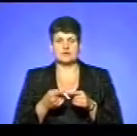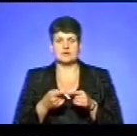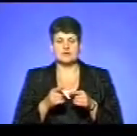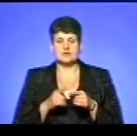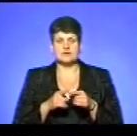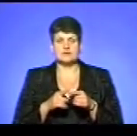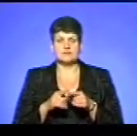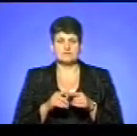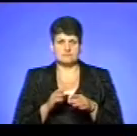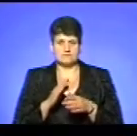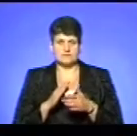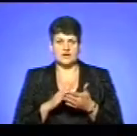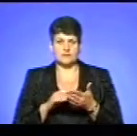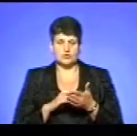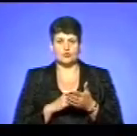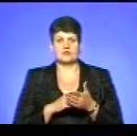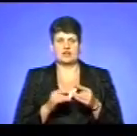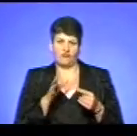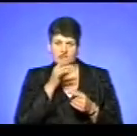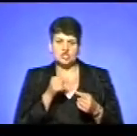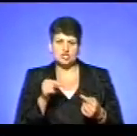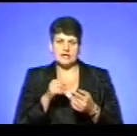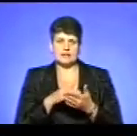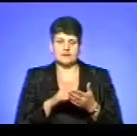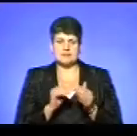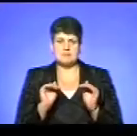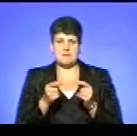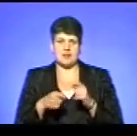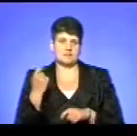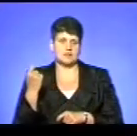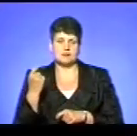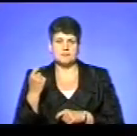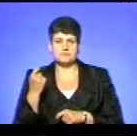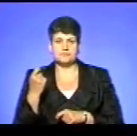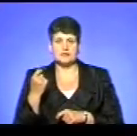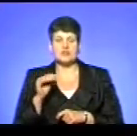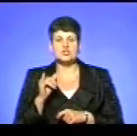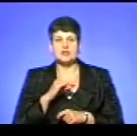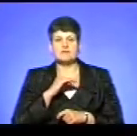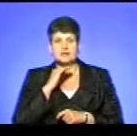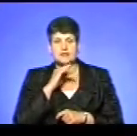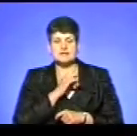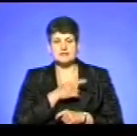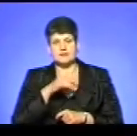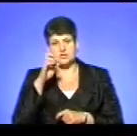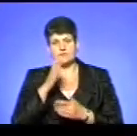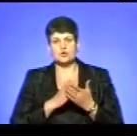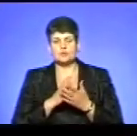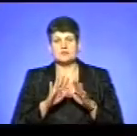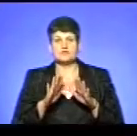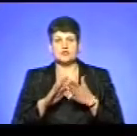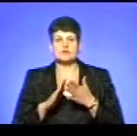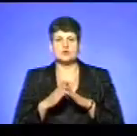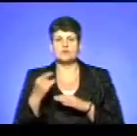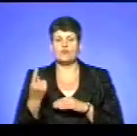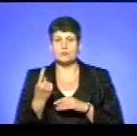виникали і вчасно ліквідовували з мінімальними збитками. Чи достатньо сил Держслужби з надзвичайних ситуацій в